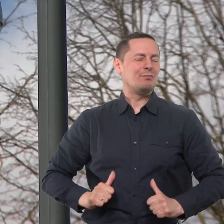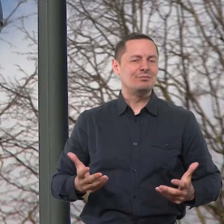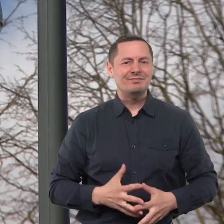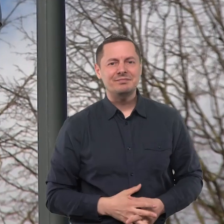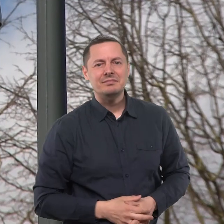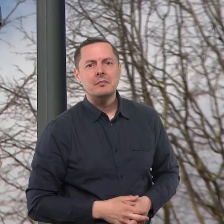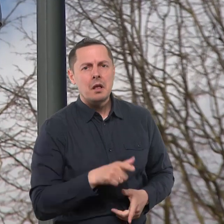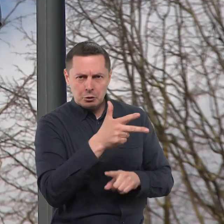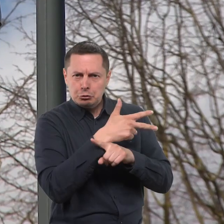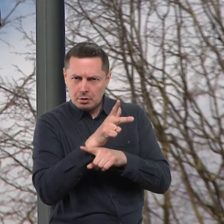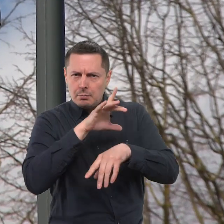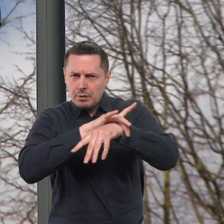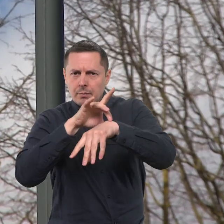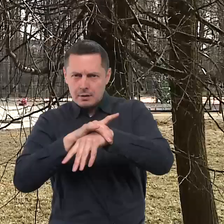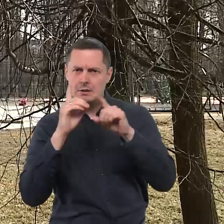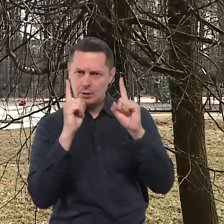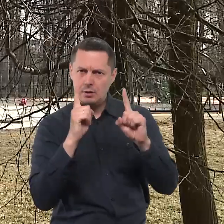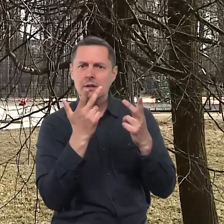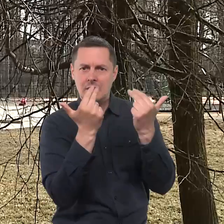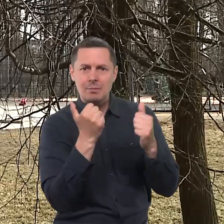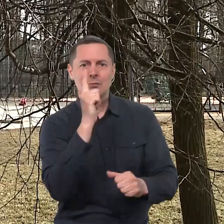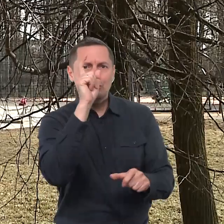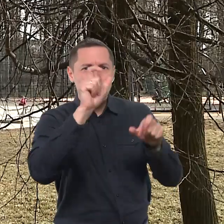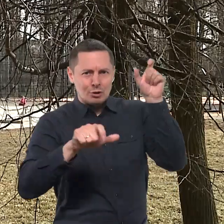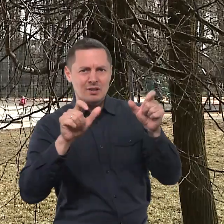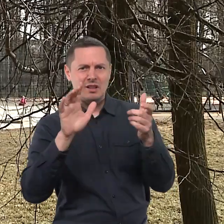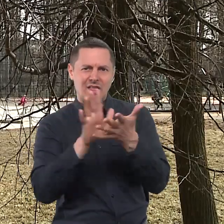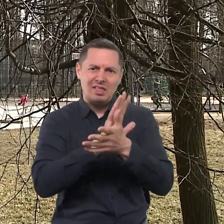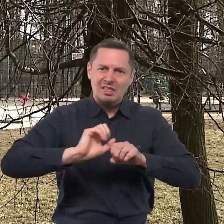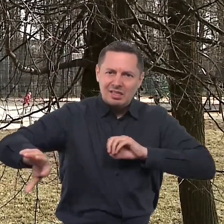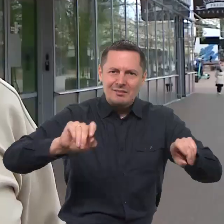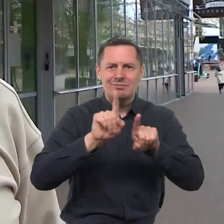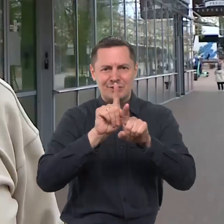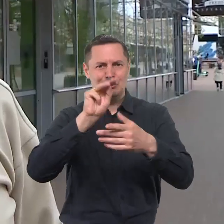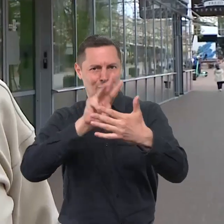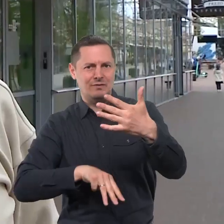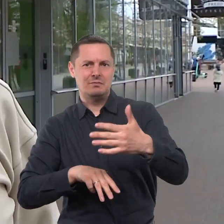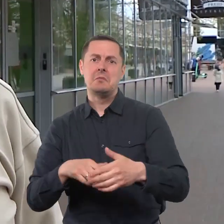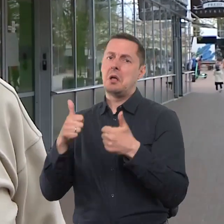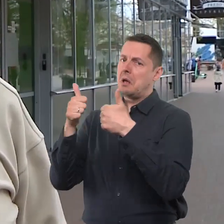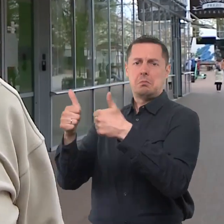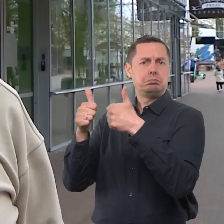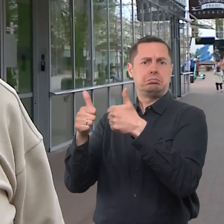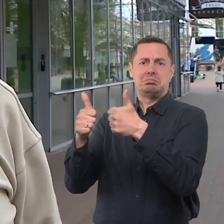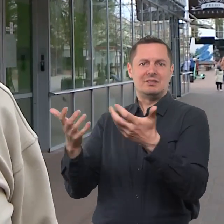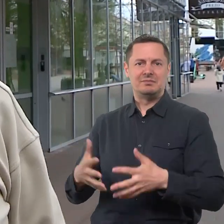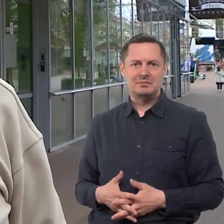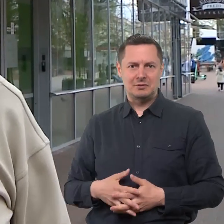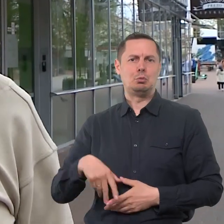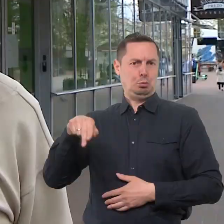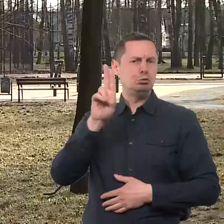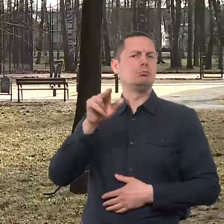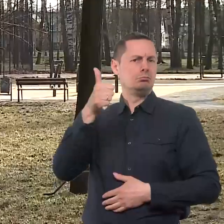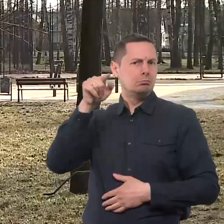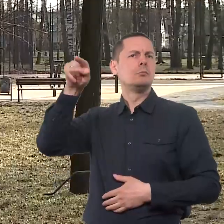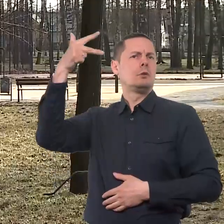fiksuoja ne tik saugumo, bet tarkim, kad žmonės ir nešiukšlintų, yra baudžiami. Labai gerai, labai už tai, labai gerai. Tik už